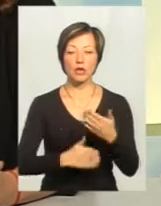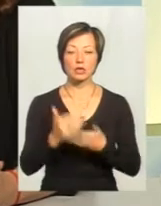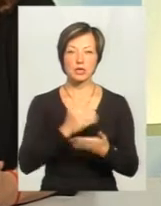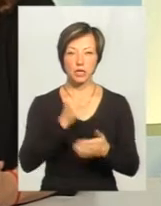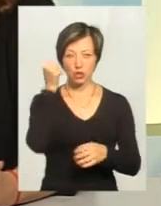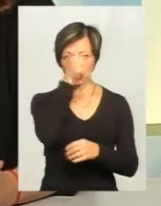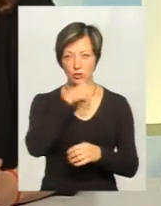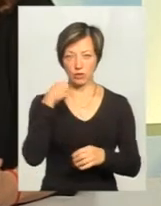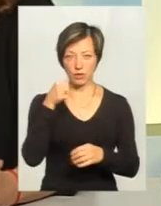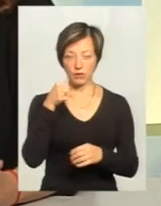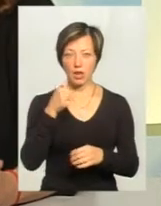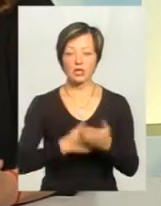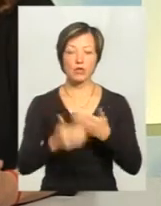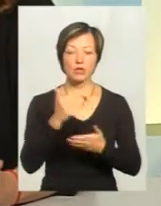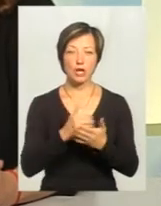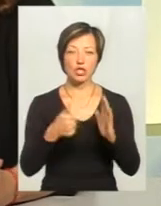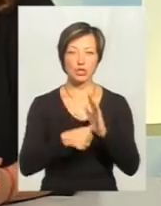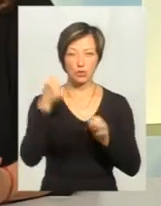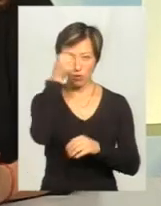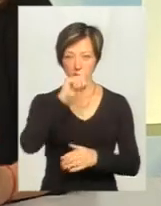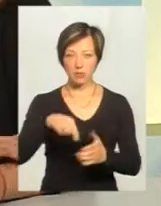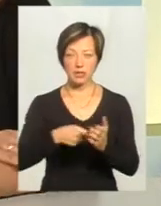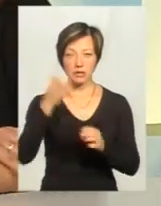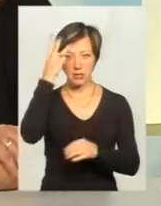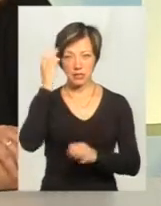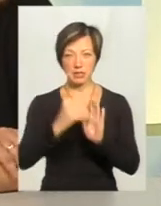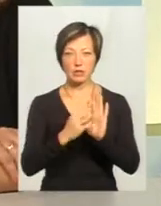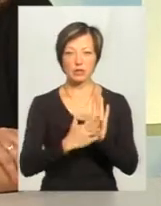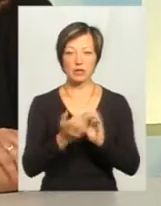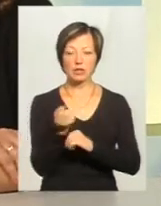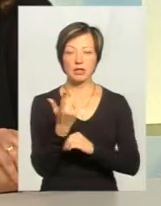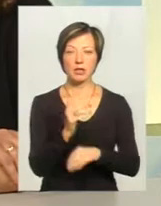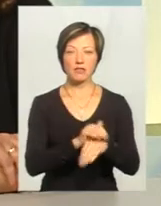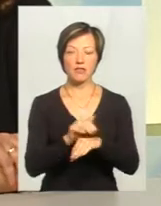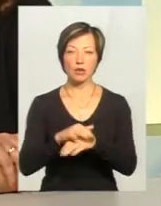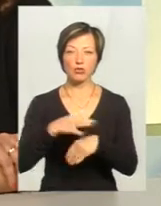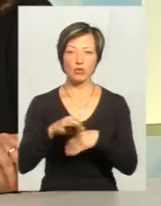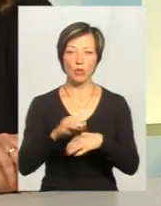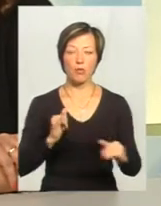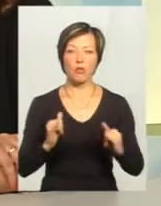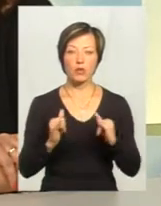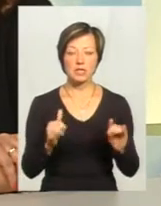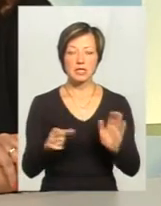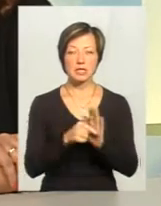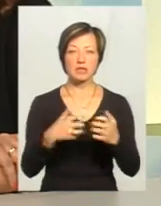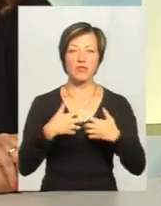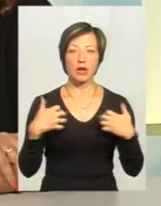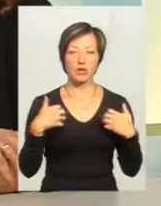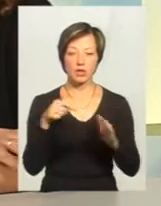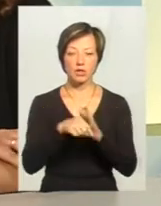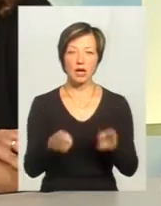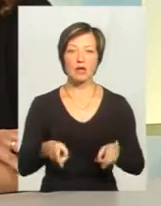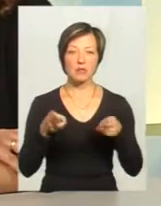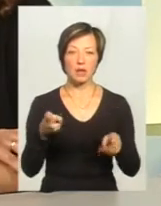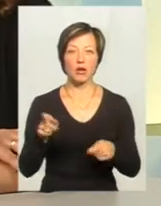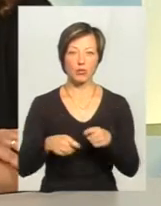шість років. За останніх шість років в місті Хмельницькому зареєстровано 13 фактів, саме з жорстоку поводження створеними, які містили ознаки кримінального